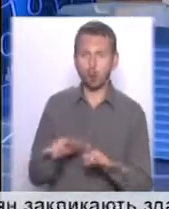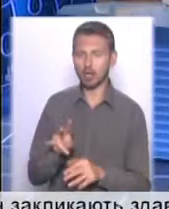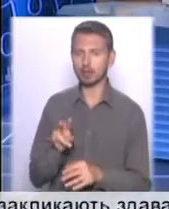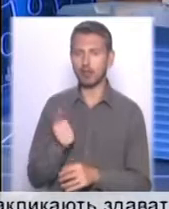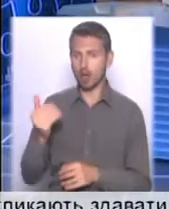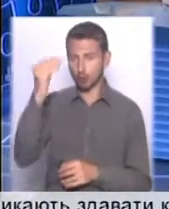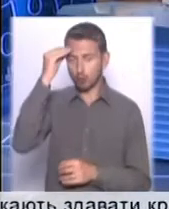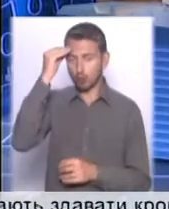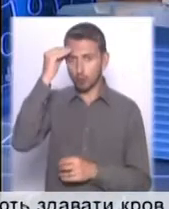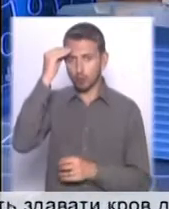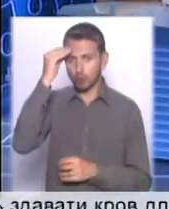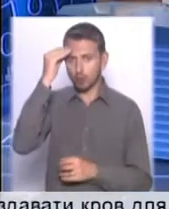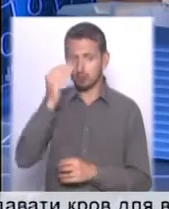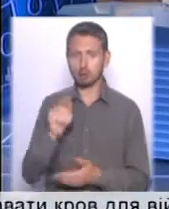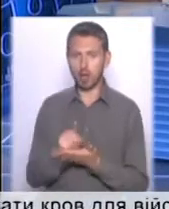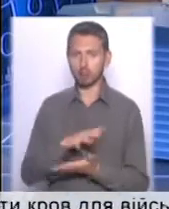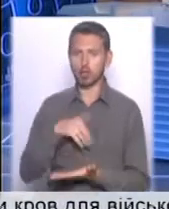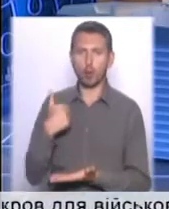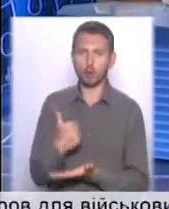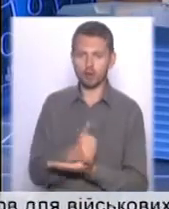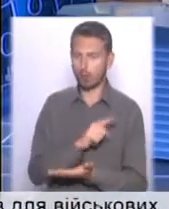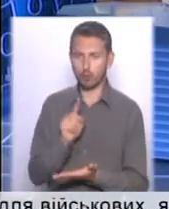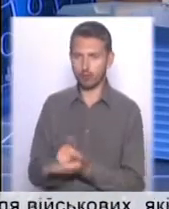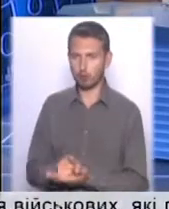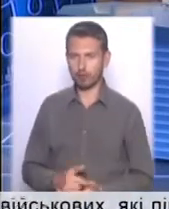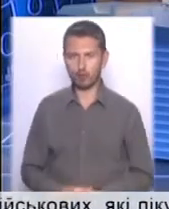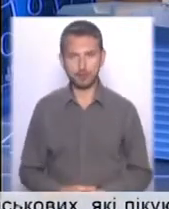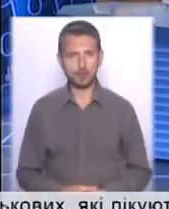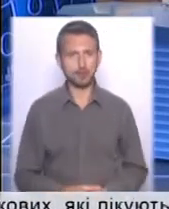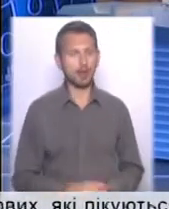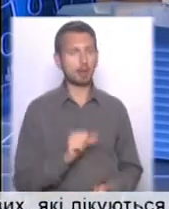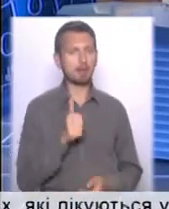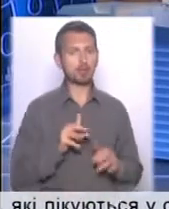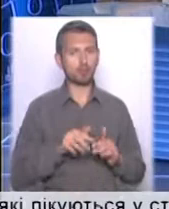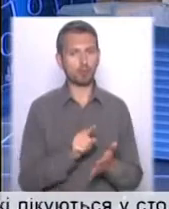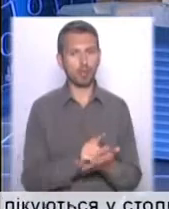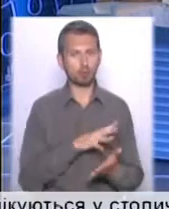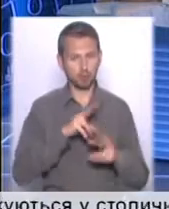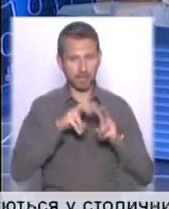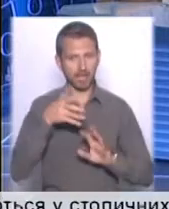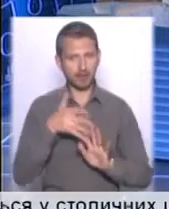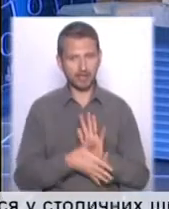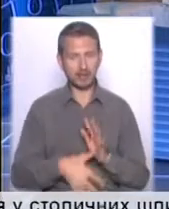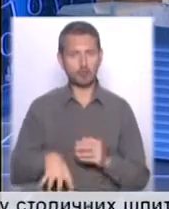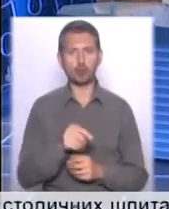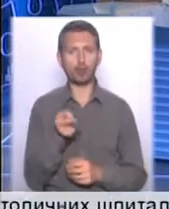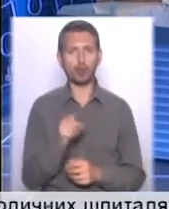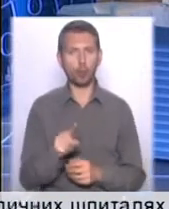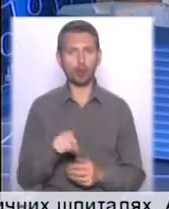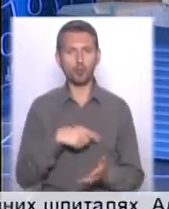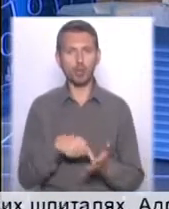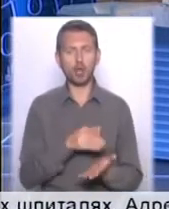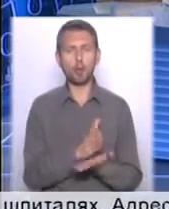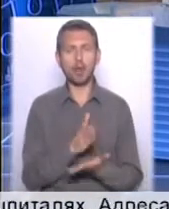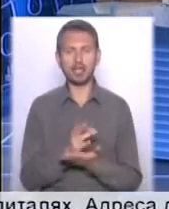стрижневими мають бути, обов'язковими? Прошу. Першим кроком має бути безумовно ревізія всього того комунального